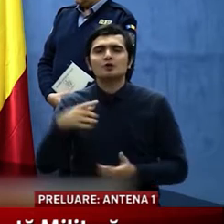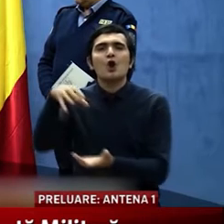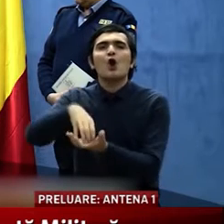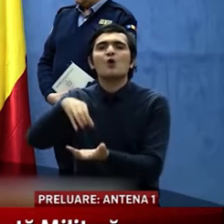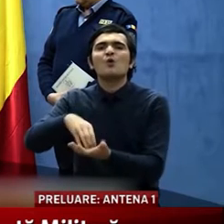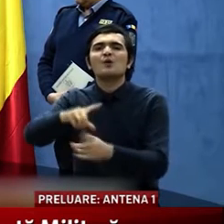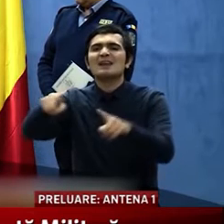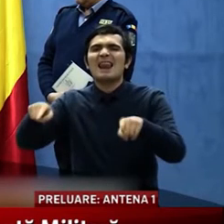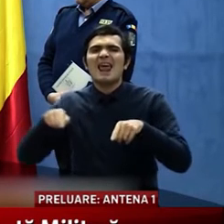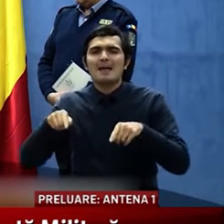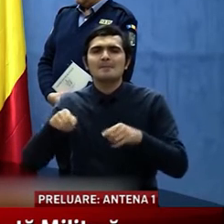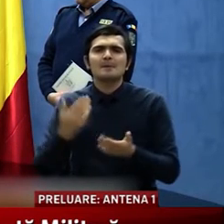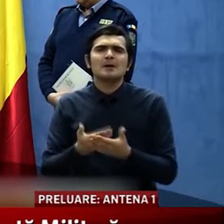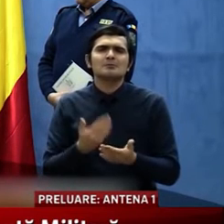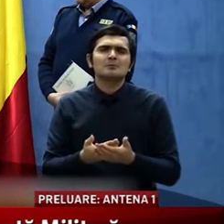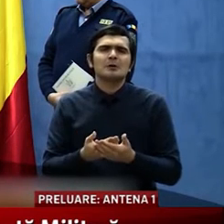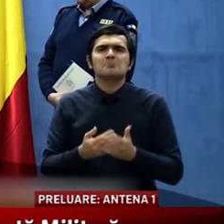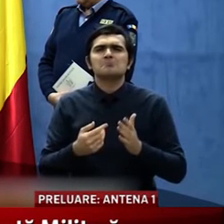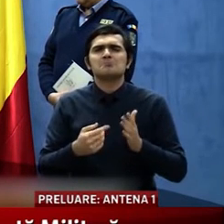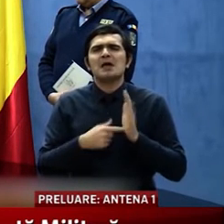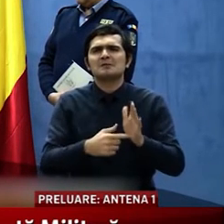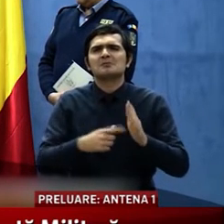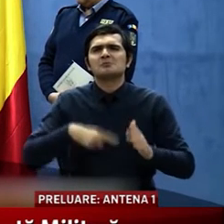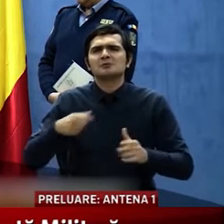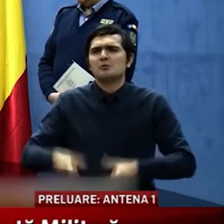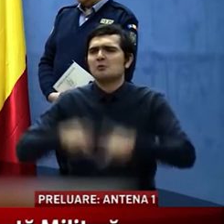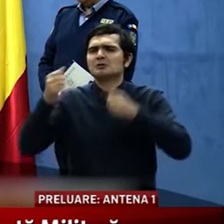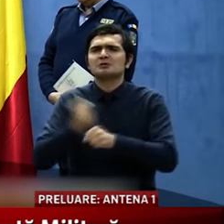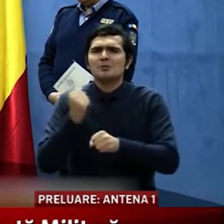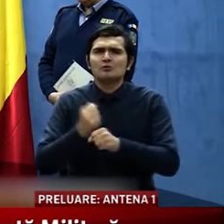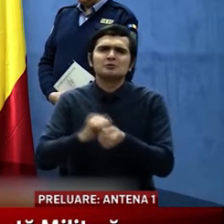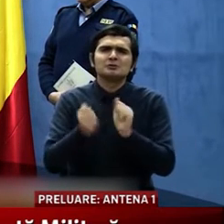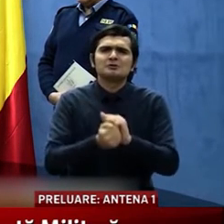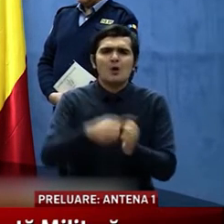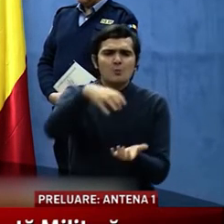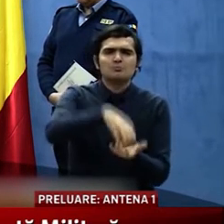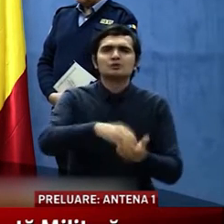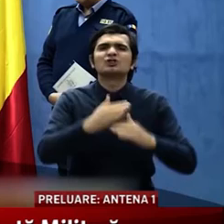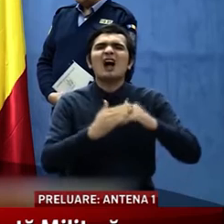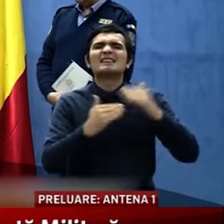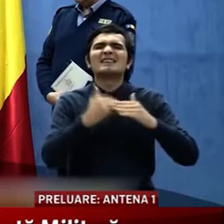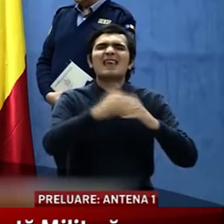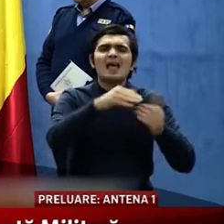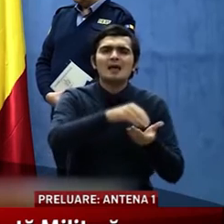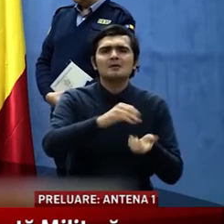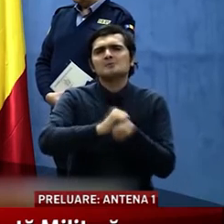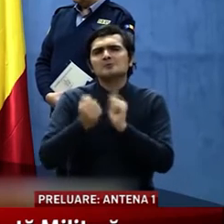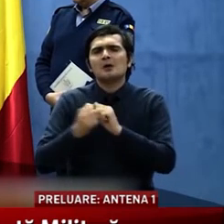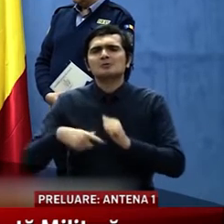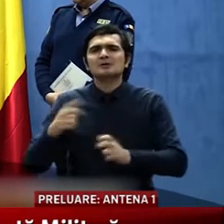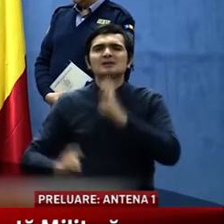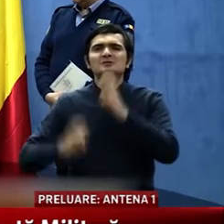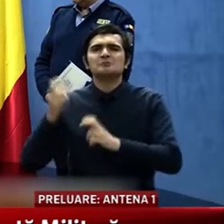sunt fie unități de producție, fie șantiere, fie instituții media